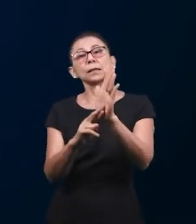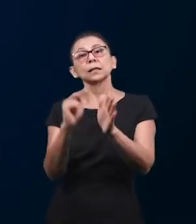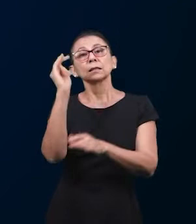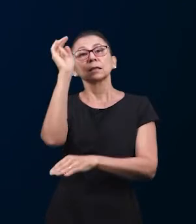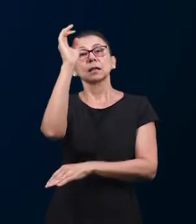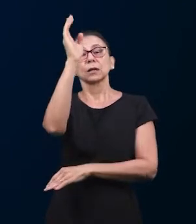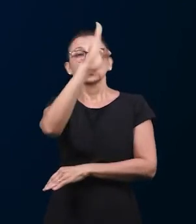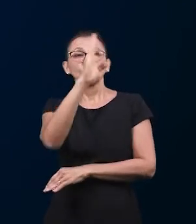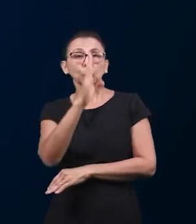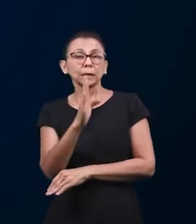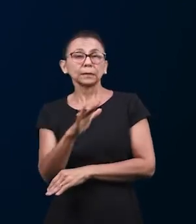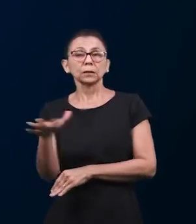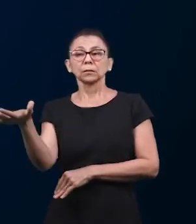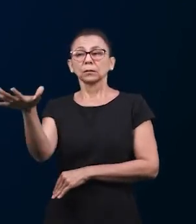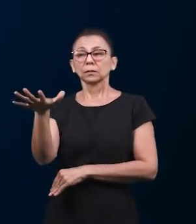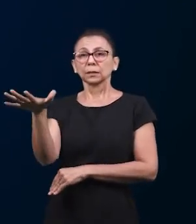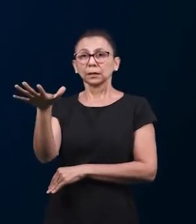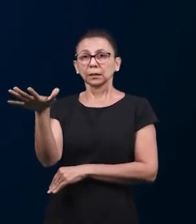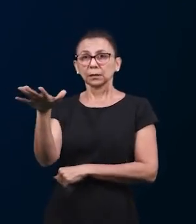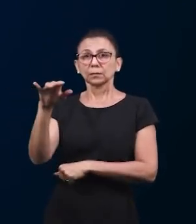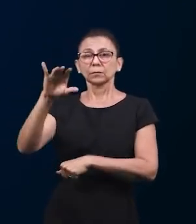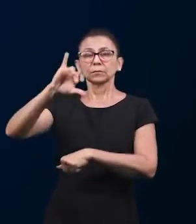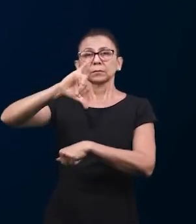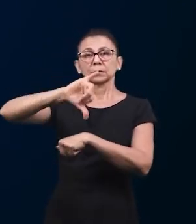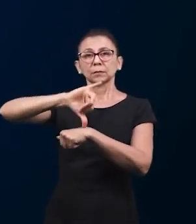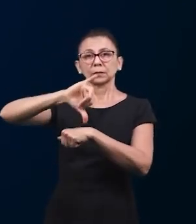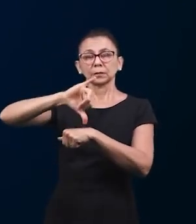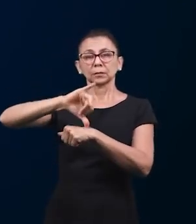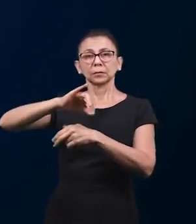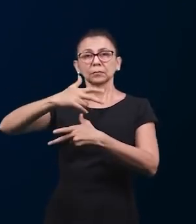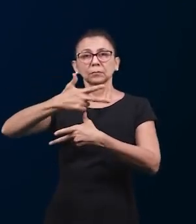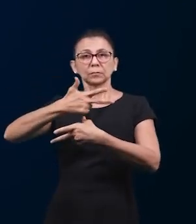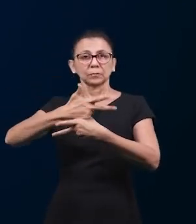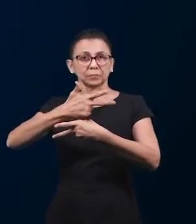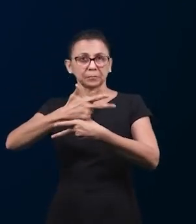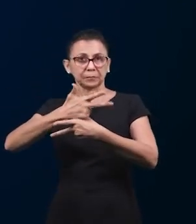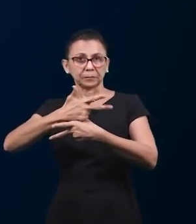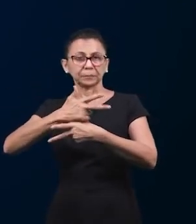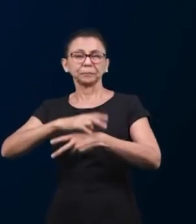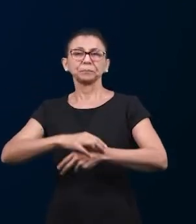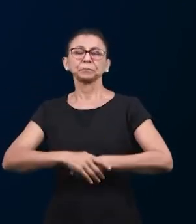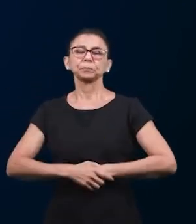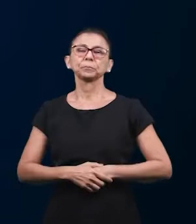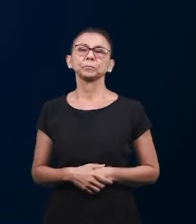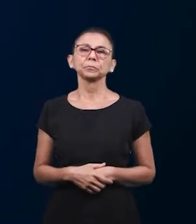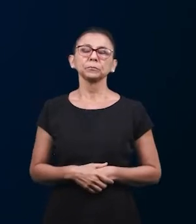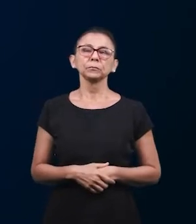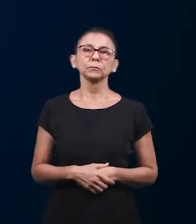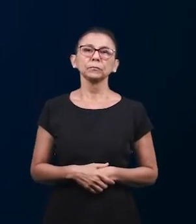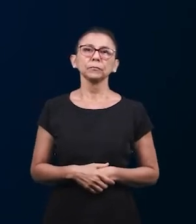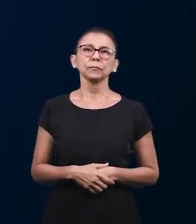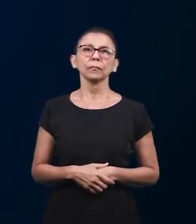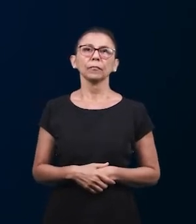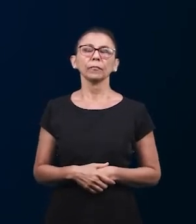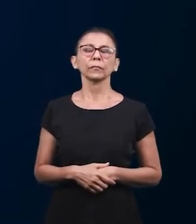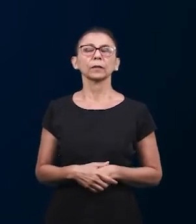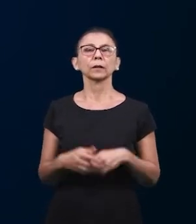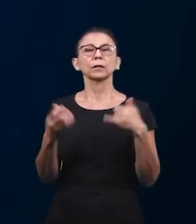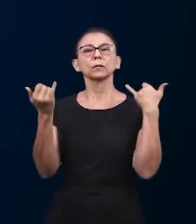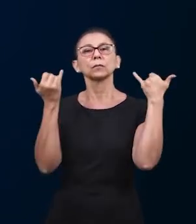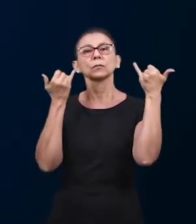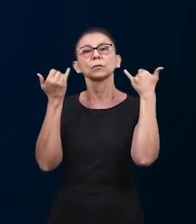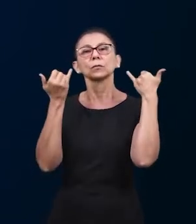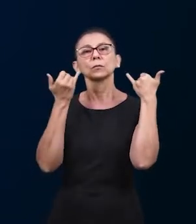И он в том городе отвечает, в столице Никарагуа. Монагуа, он отвечает за церковь.